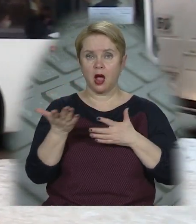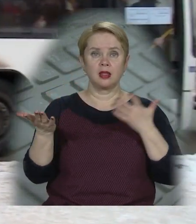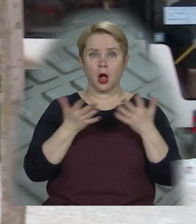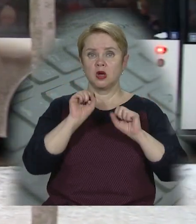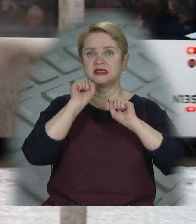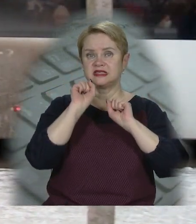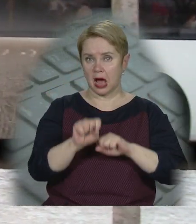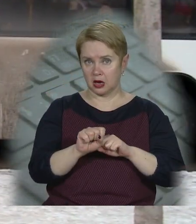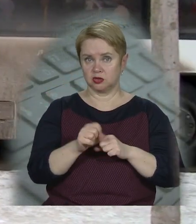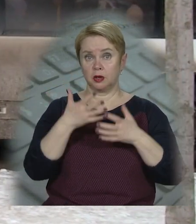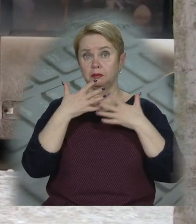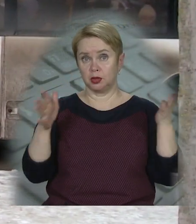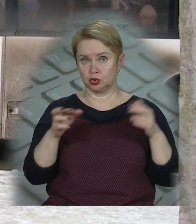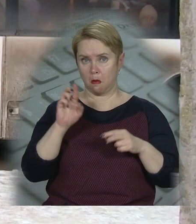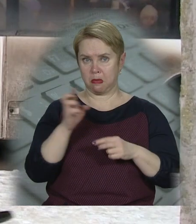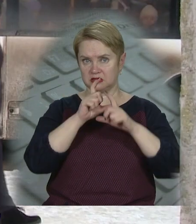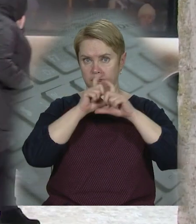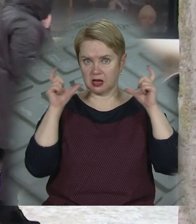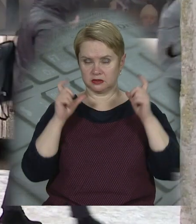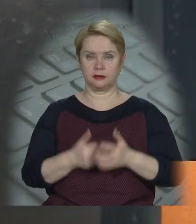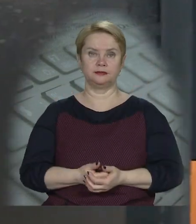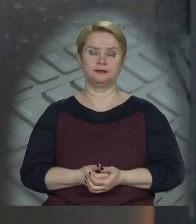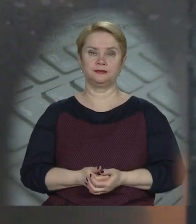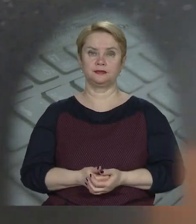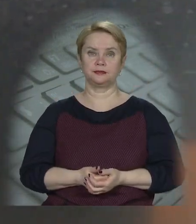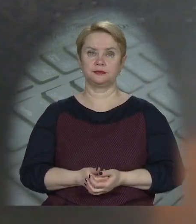ані хоч якогось захисту. Більшість без масок.